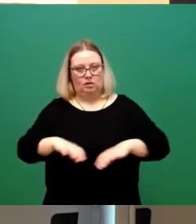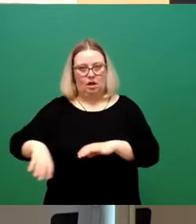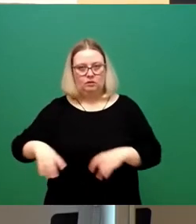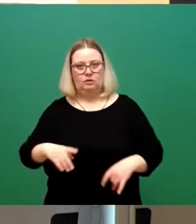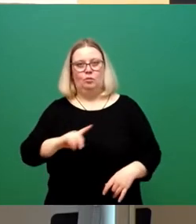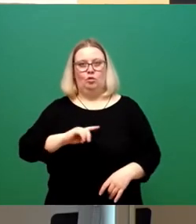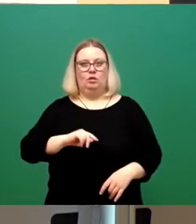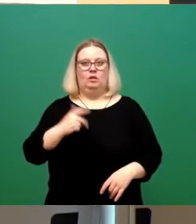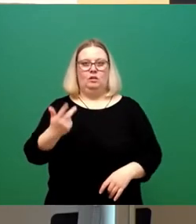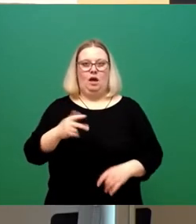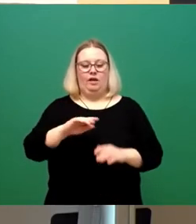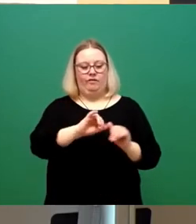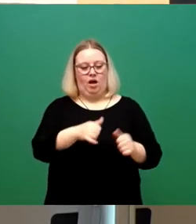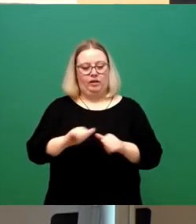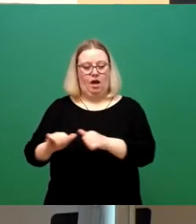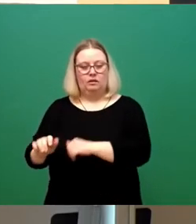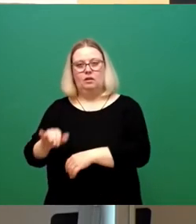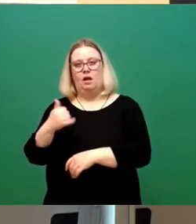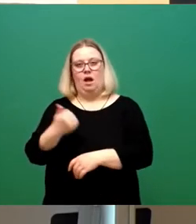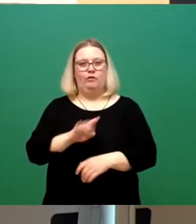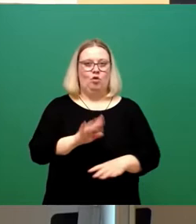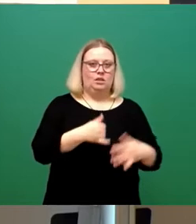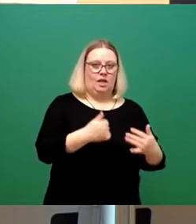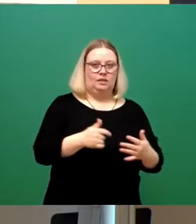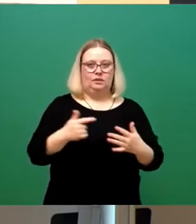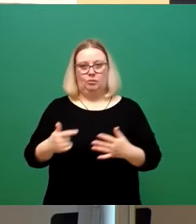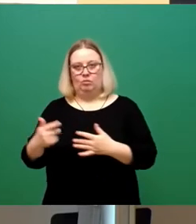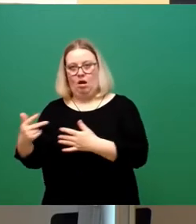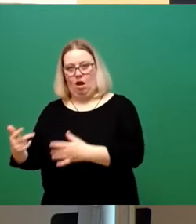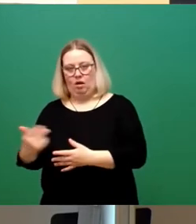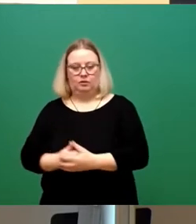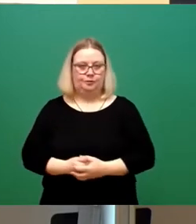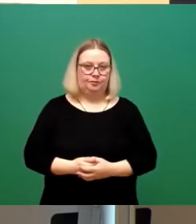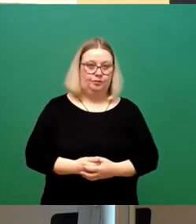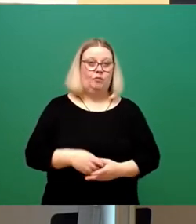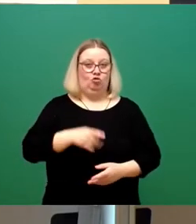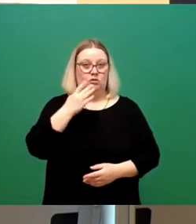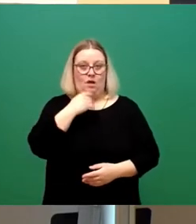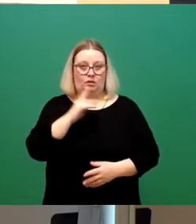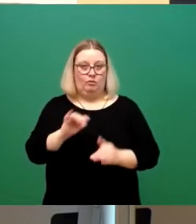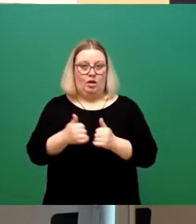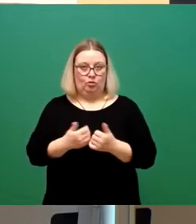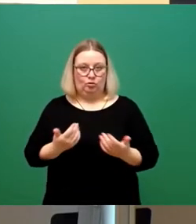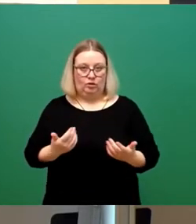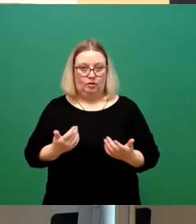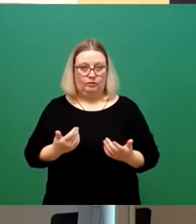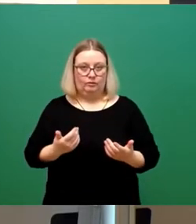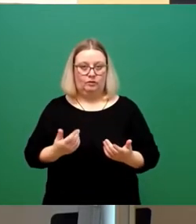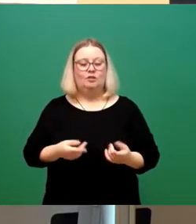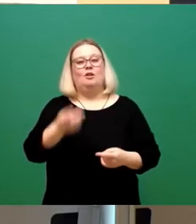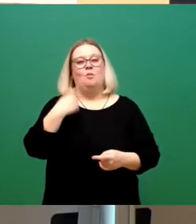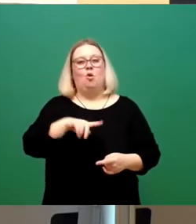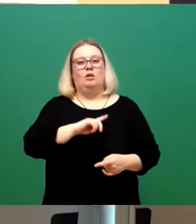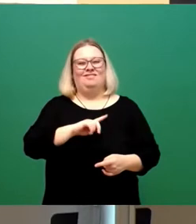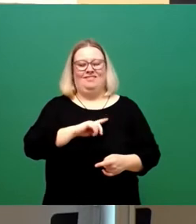Varianten vorgelegt. Eine für sechs, eine für sieben und eine für acht Beigeordnete. Ich habe es ja schon angeführt. Leider bleibt mir jetzt